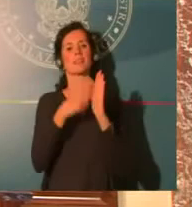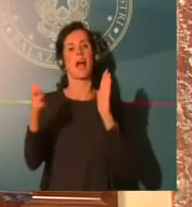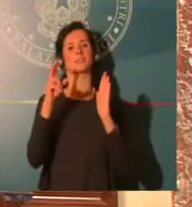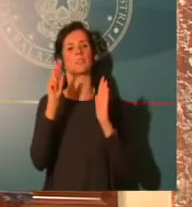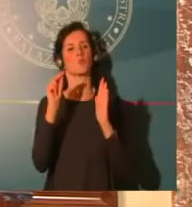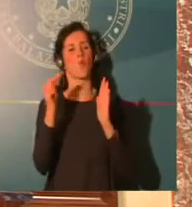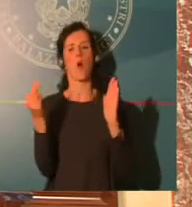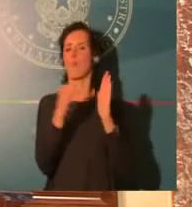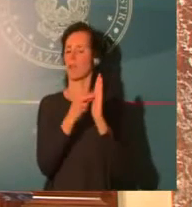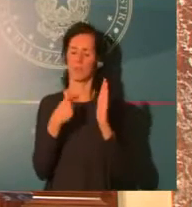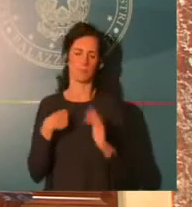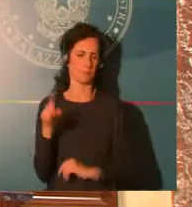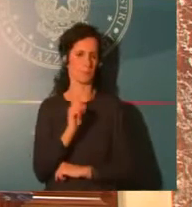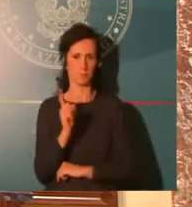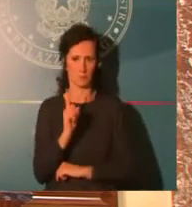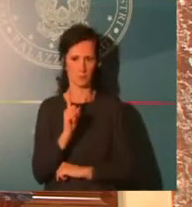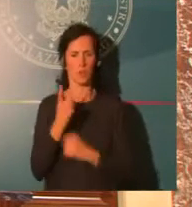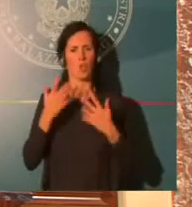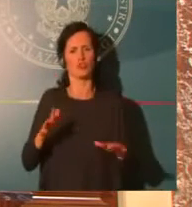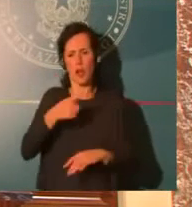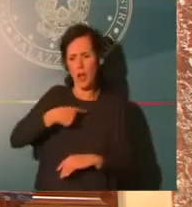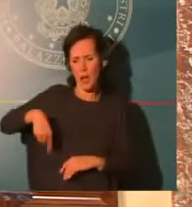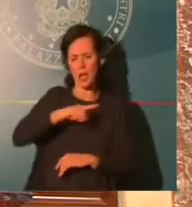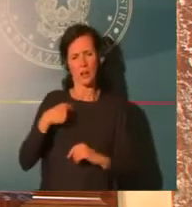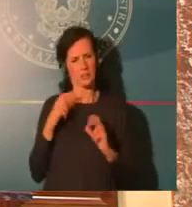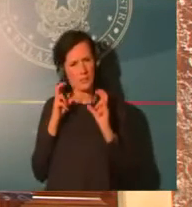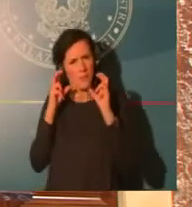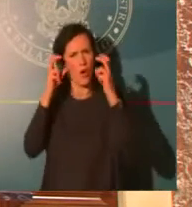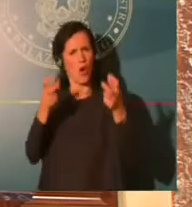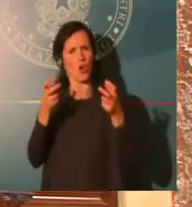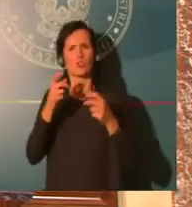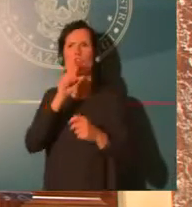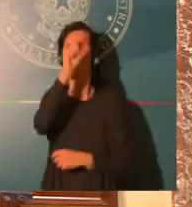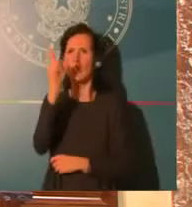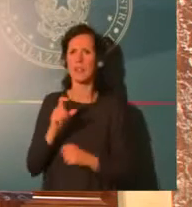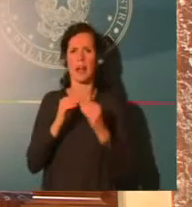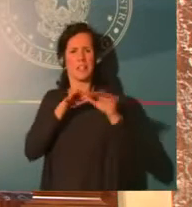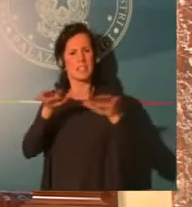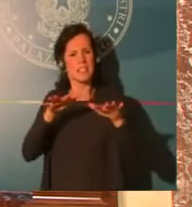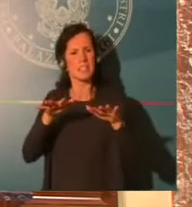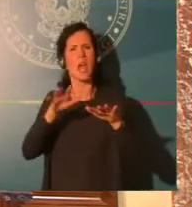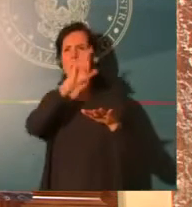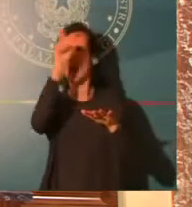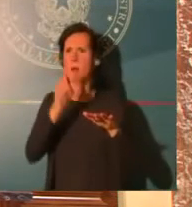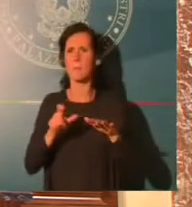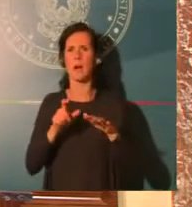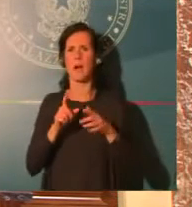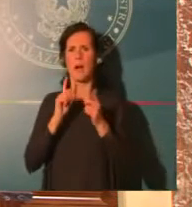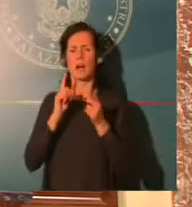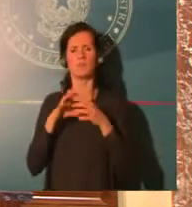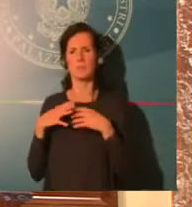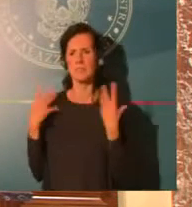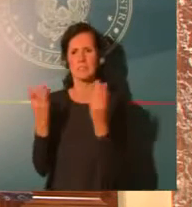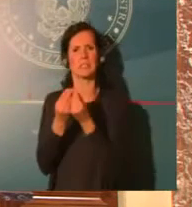in particolare anche con il Ministero dell'Economia e la ragioniera generale dello Stato. Saluto anch'io